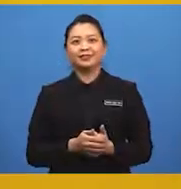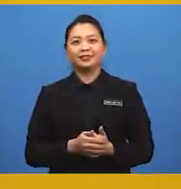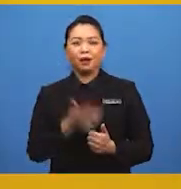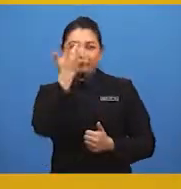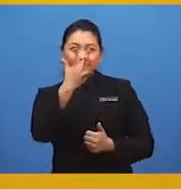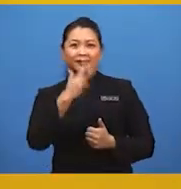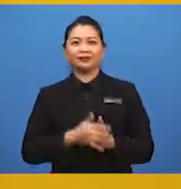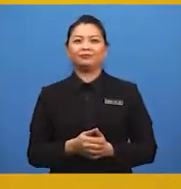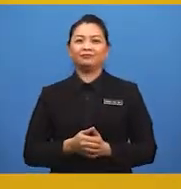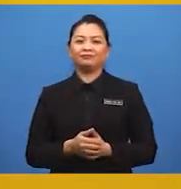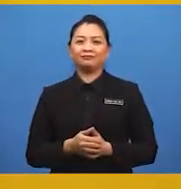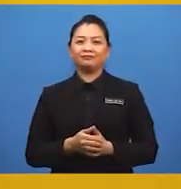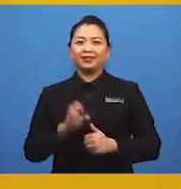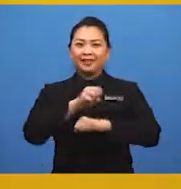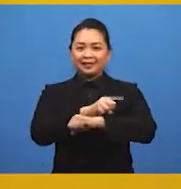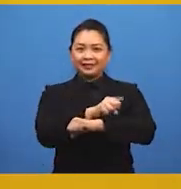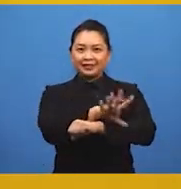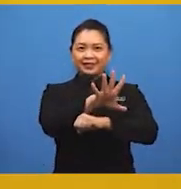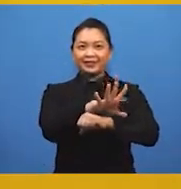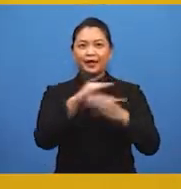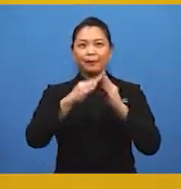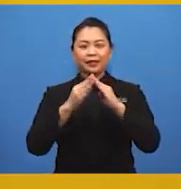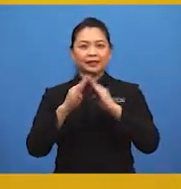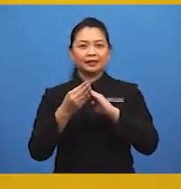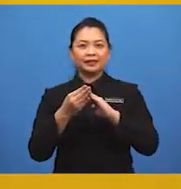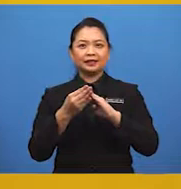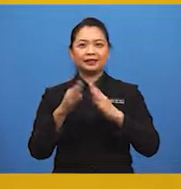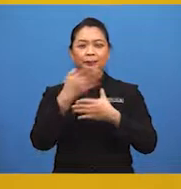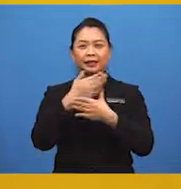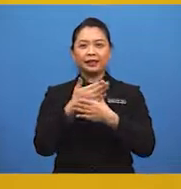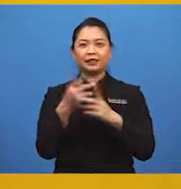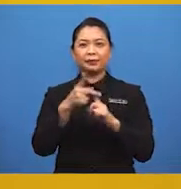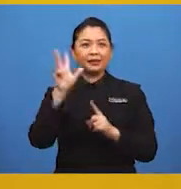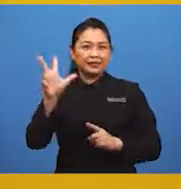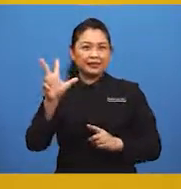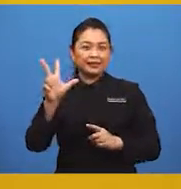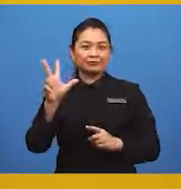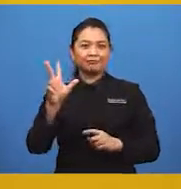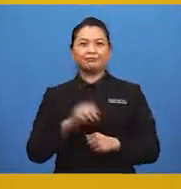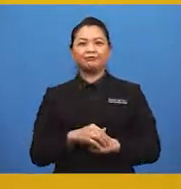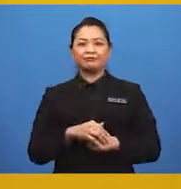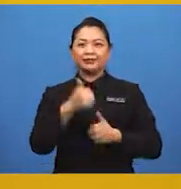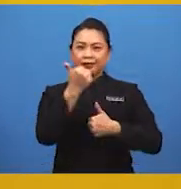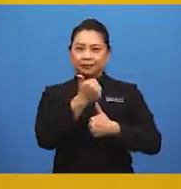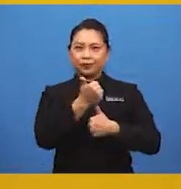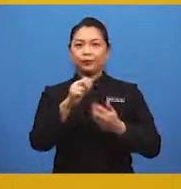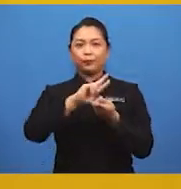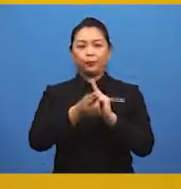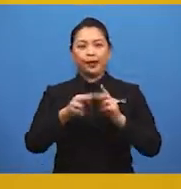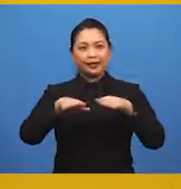Padai sekali. Kesan pembandaran terbahagi kepada tiga iaitu perubahan landscape,